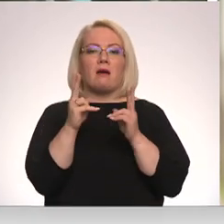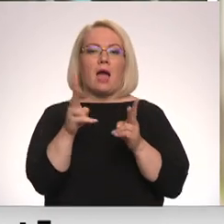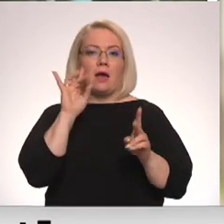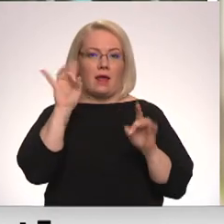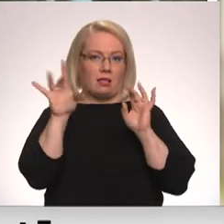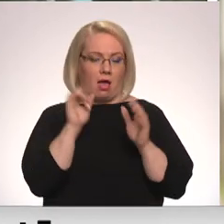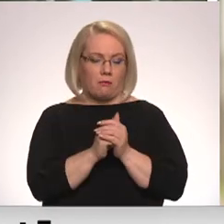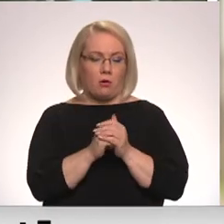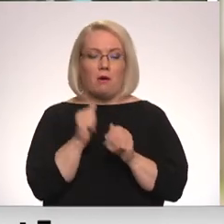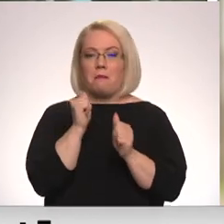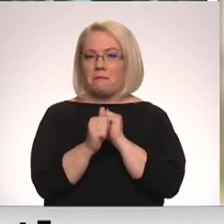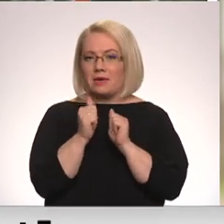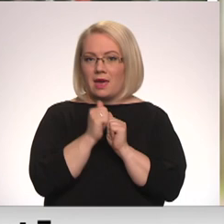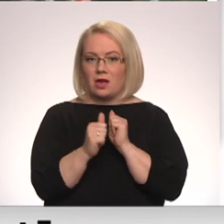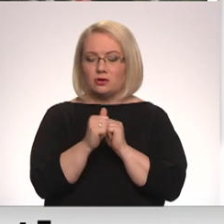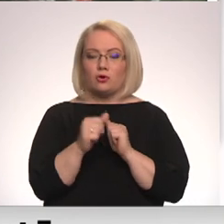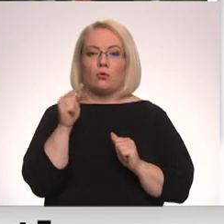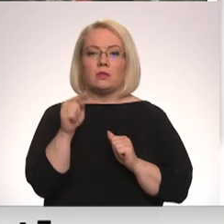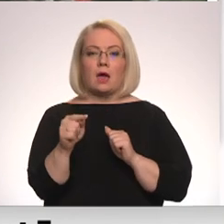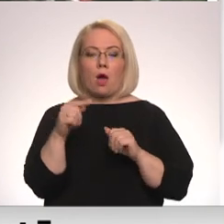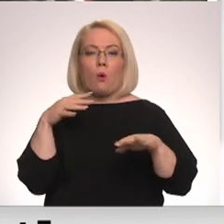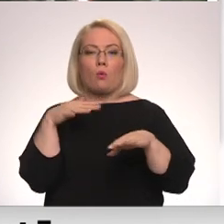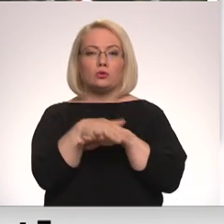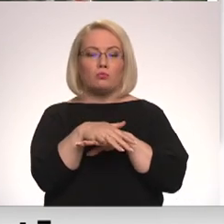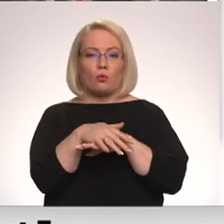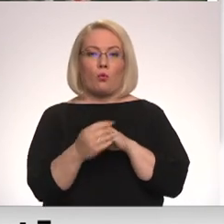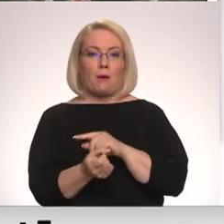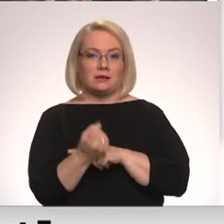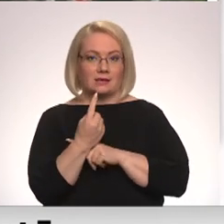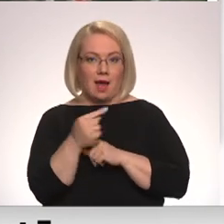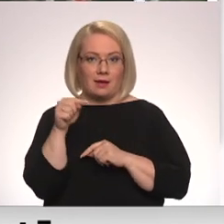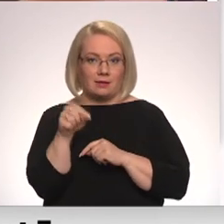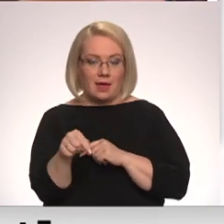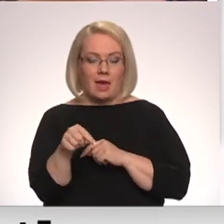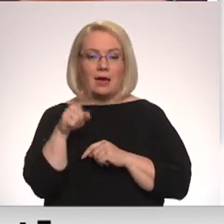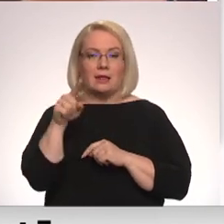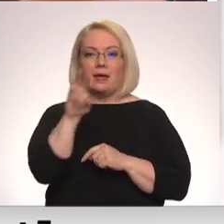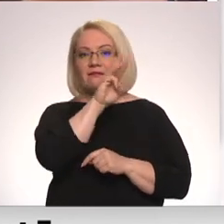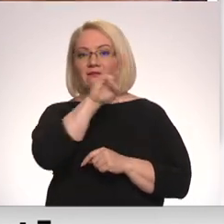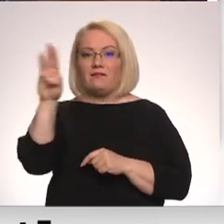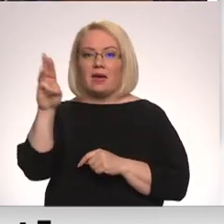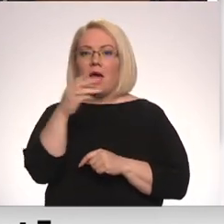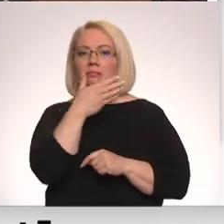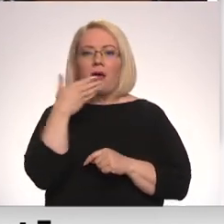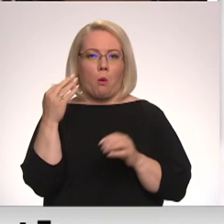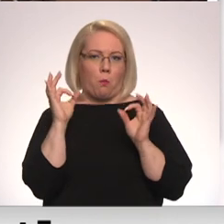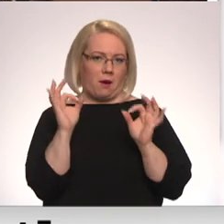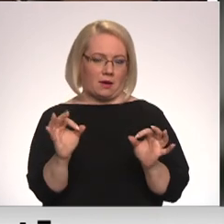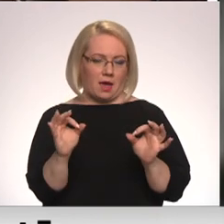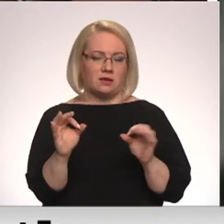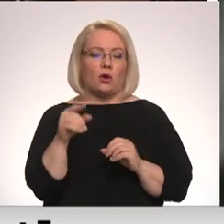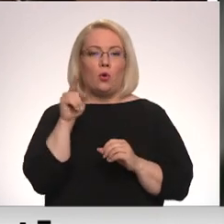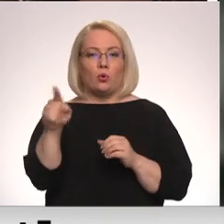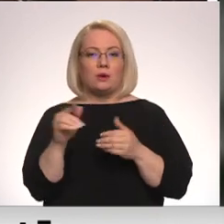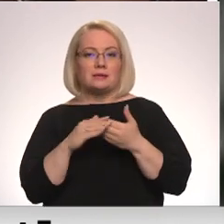Bieži vien un šī ir tā uzbrukuma sakne, kad šie linki ir neīsti un zem šiem linkiem var